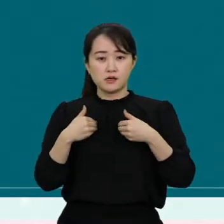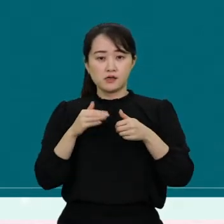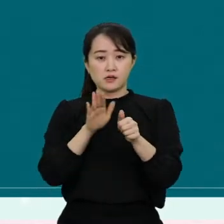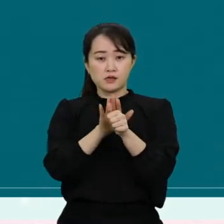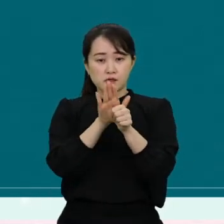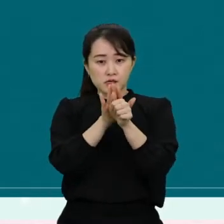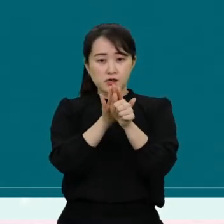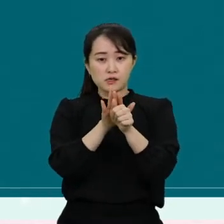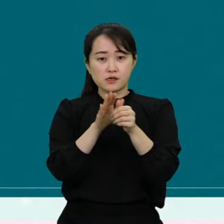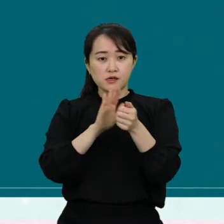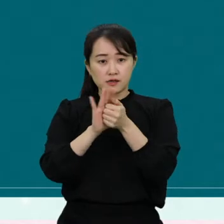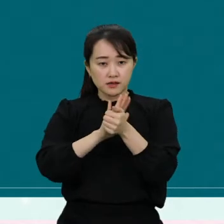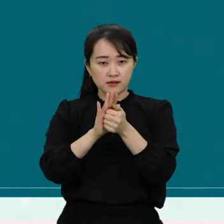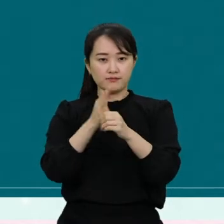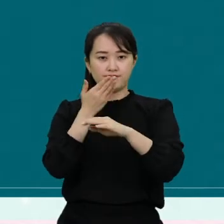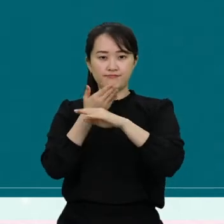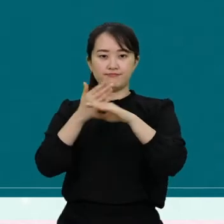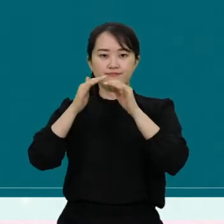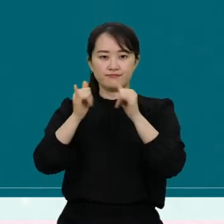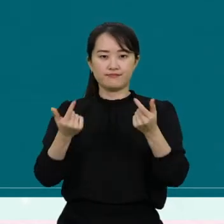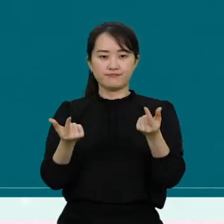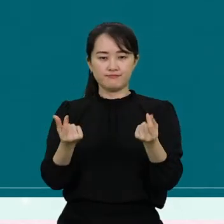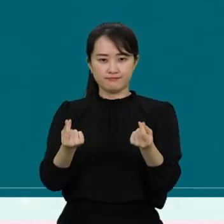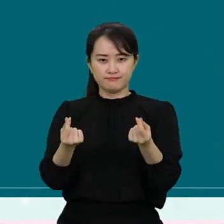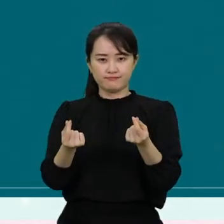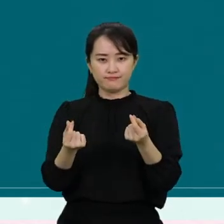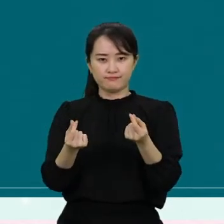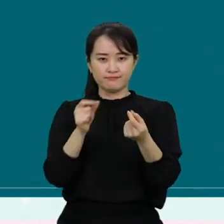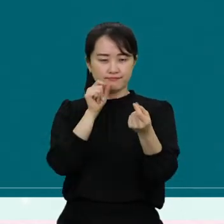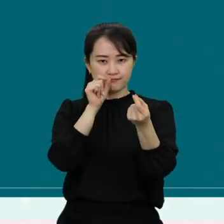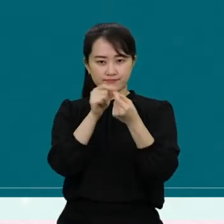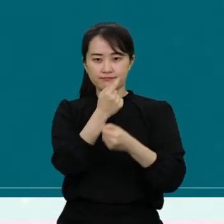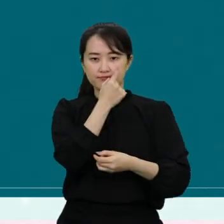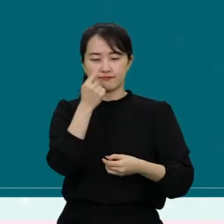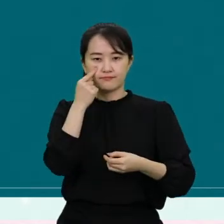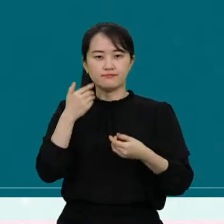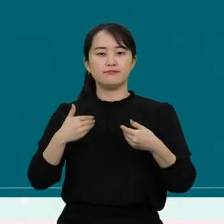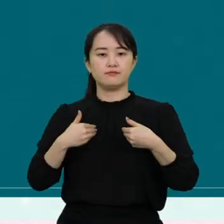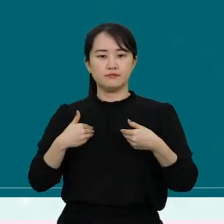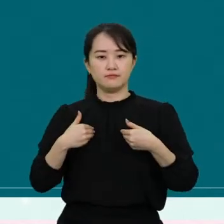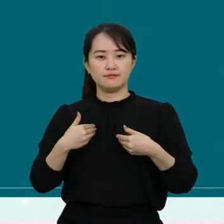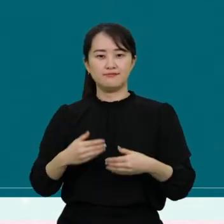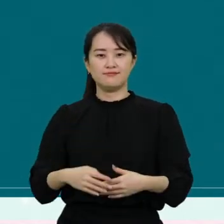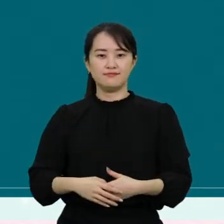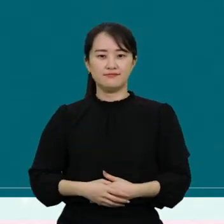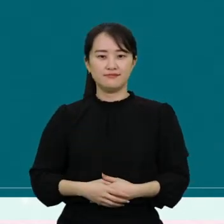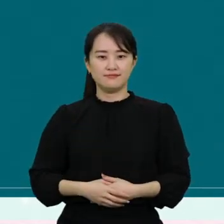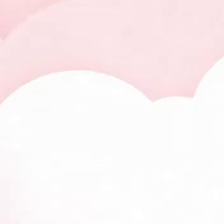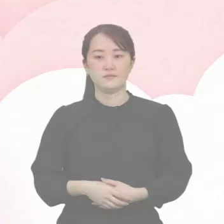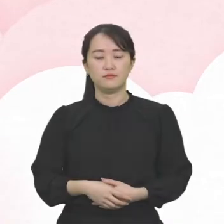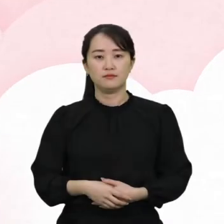서비스에 다른 사람들과 동등한 기초 위에서 접근하도록 보장받아야 한답니다.